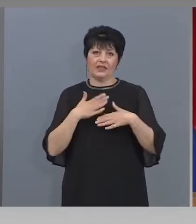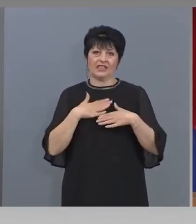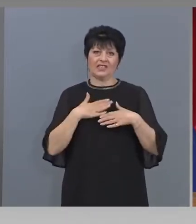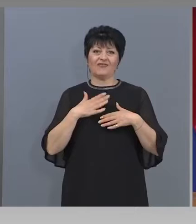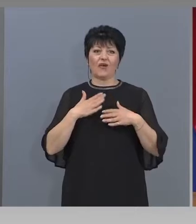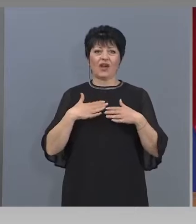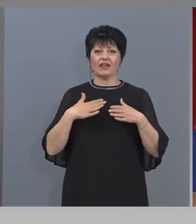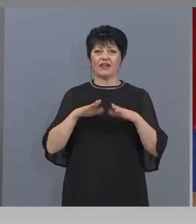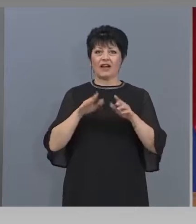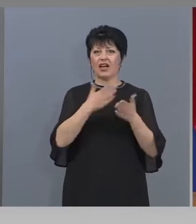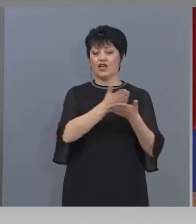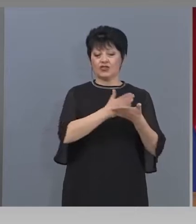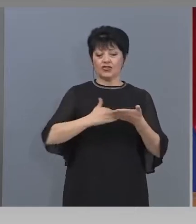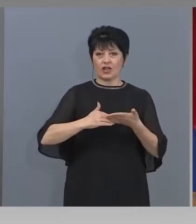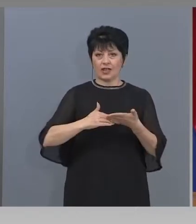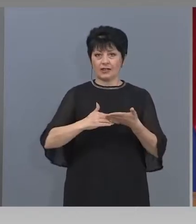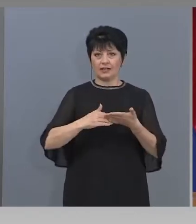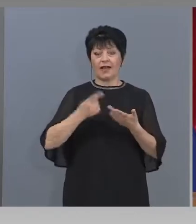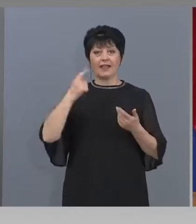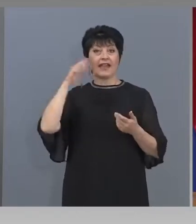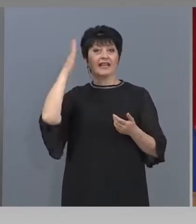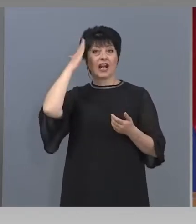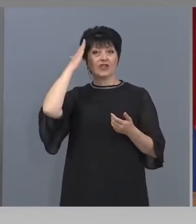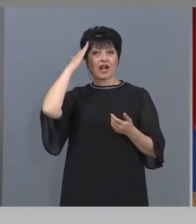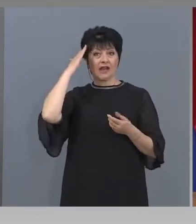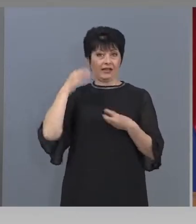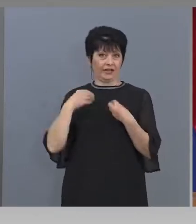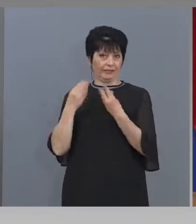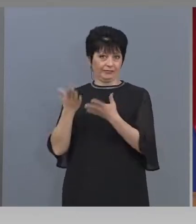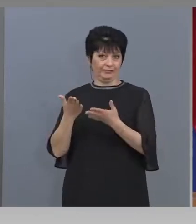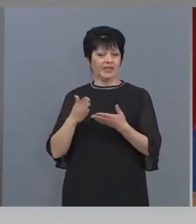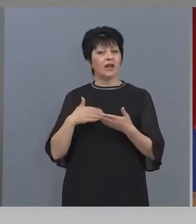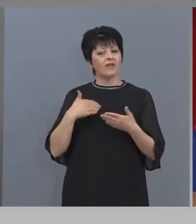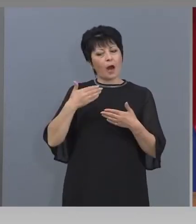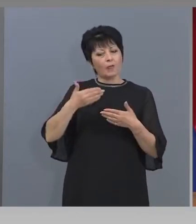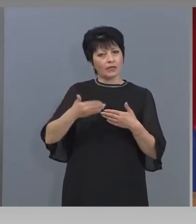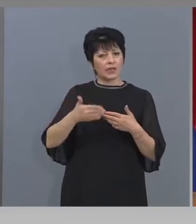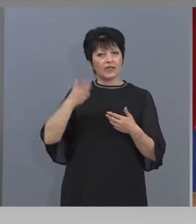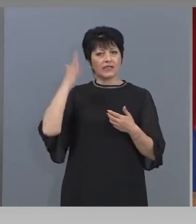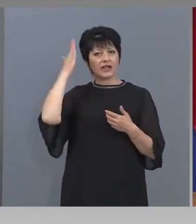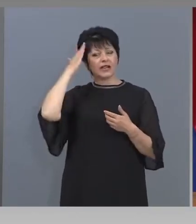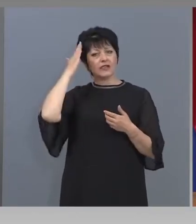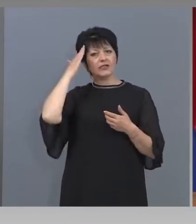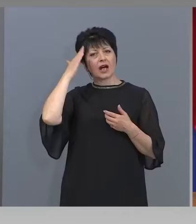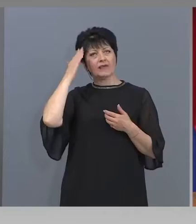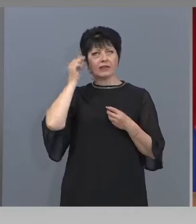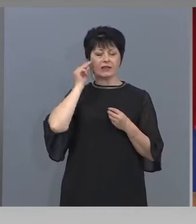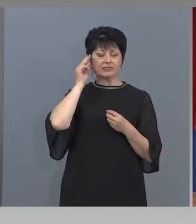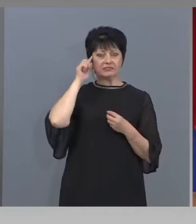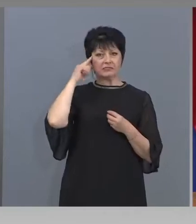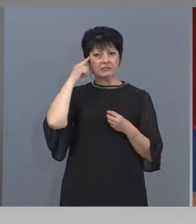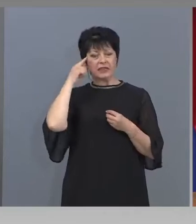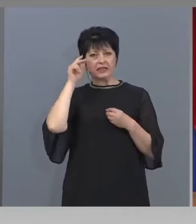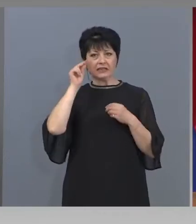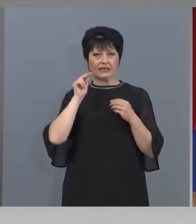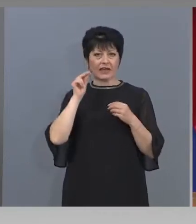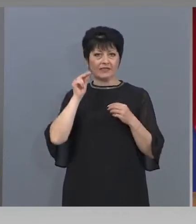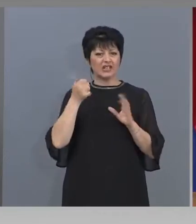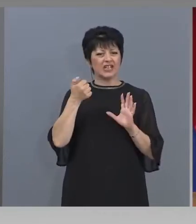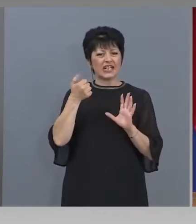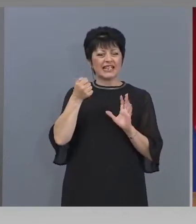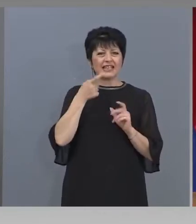къщата на държавата. В последствие държавата преценява тогавашната държава 60-те години някъде